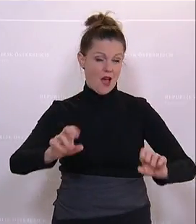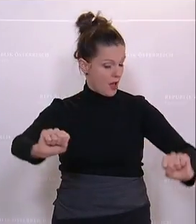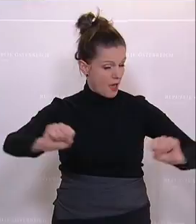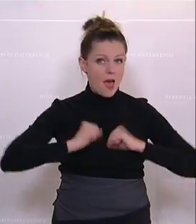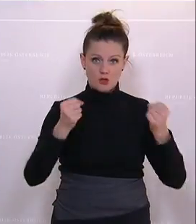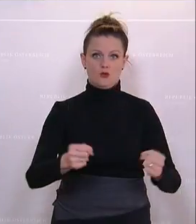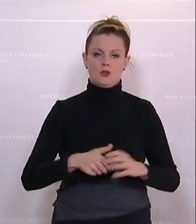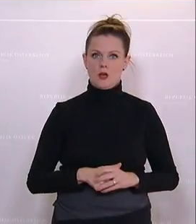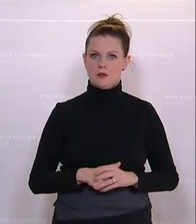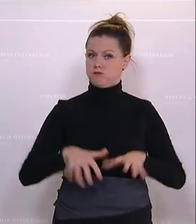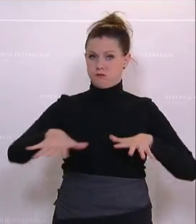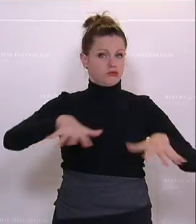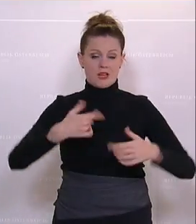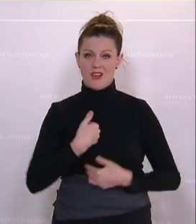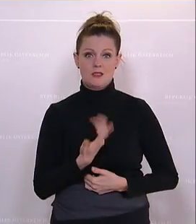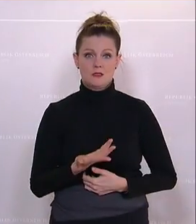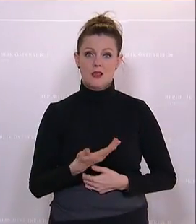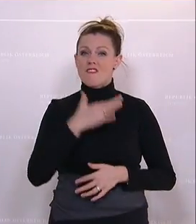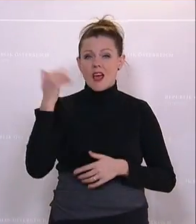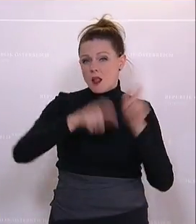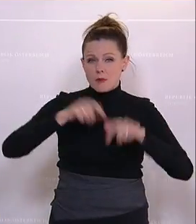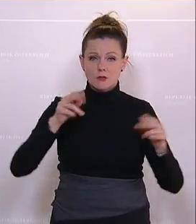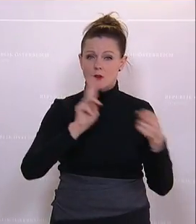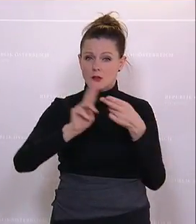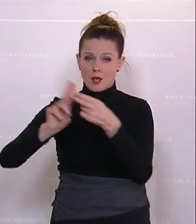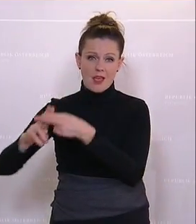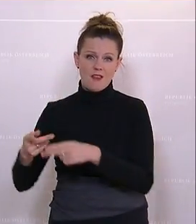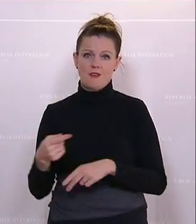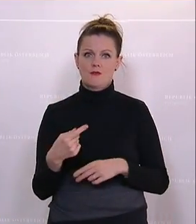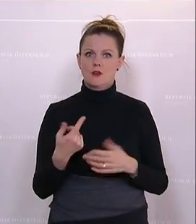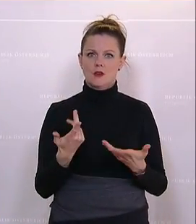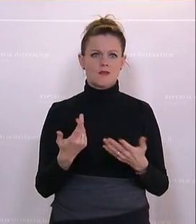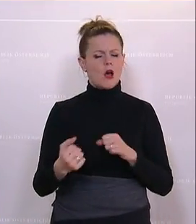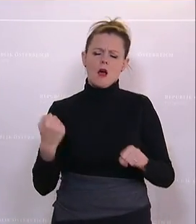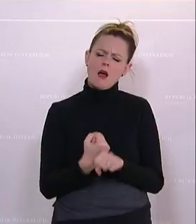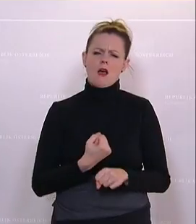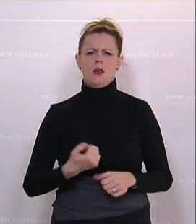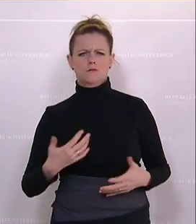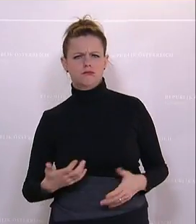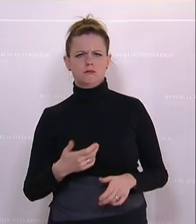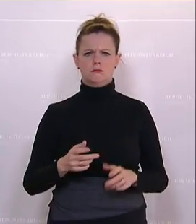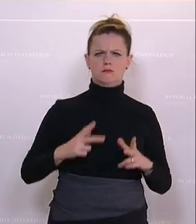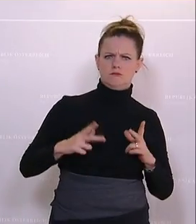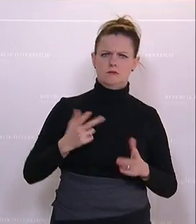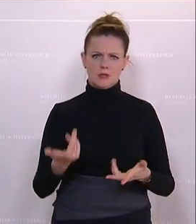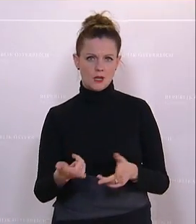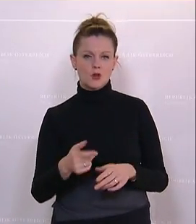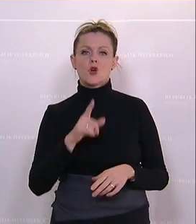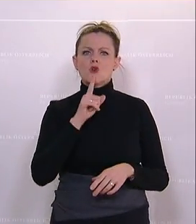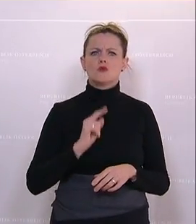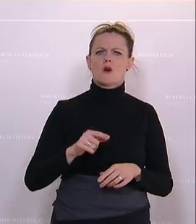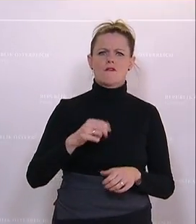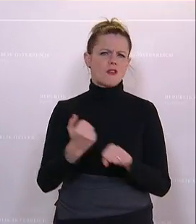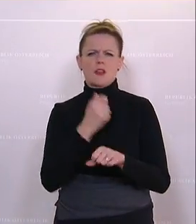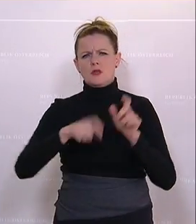erschüttert. Erschüttert, ich komme mit vielen Leuten zusammen, die es die Harten unter die Harten sind. Der sagt, nur zehn Prozent der Harten kommen